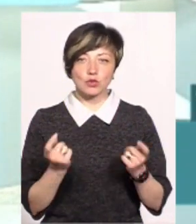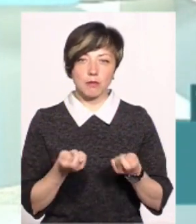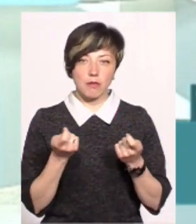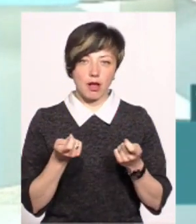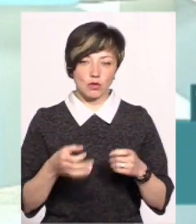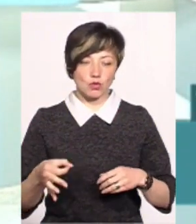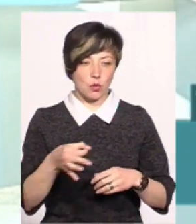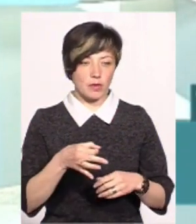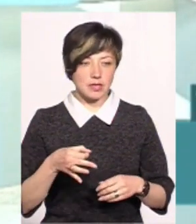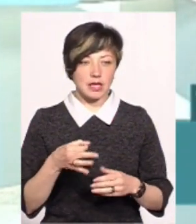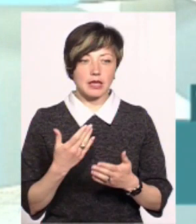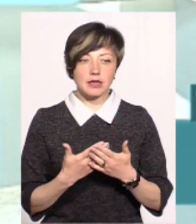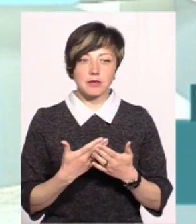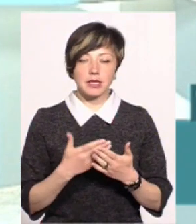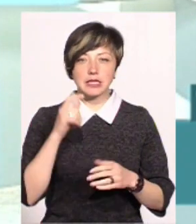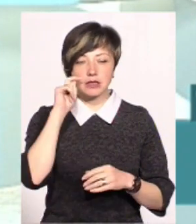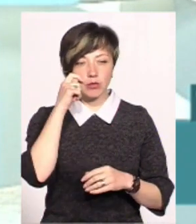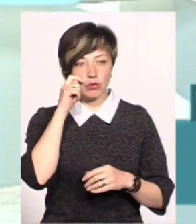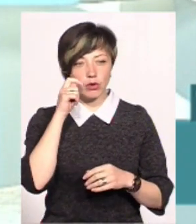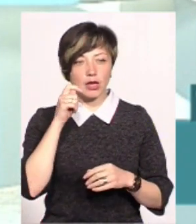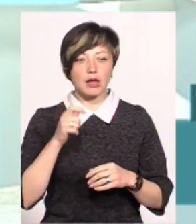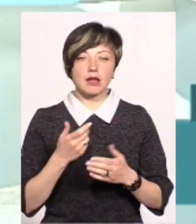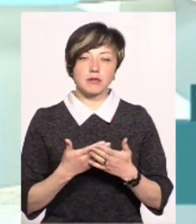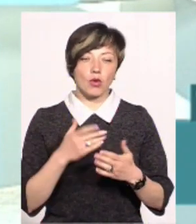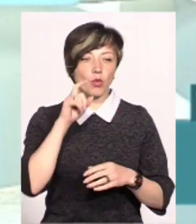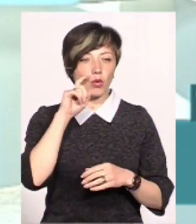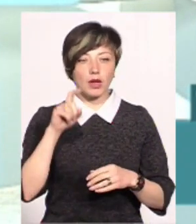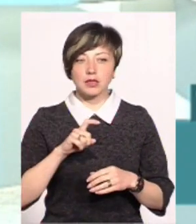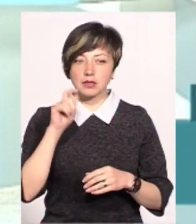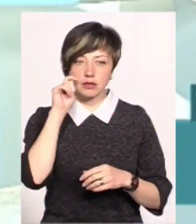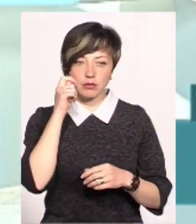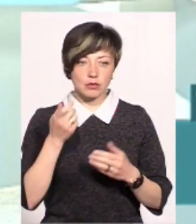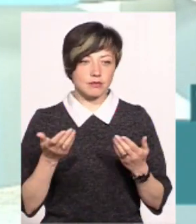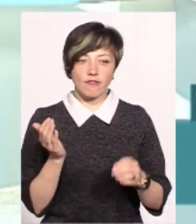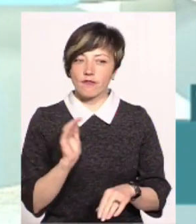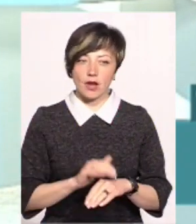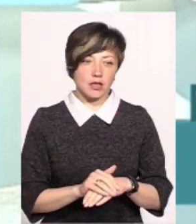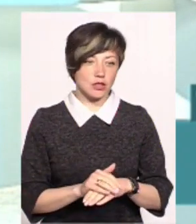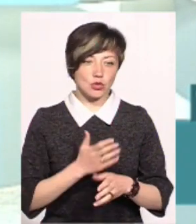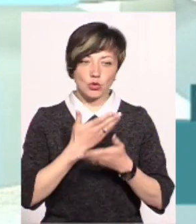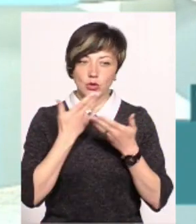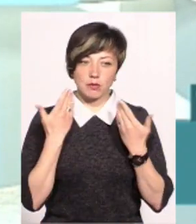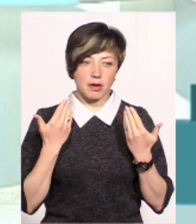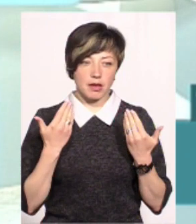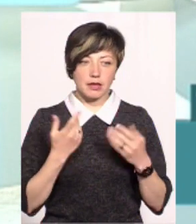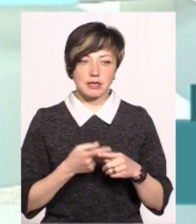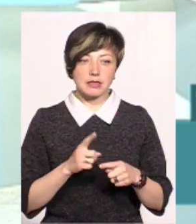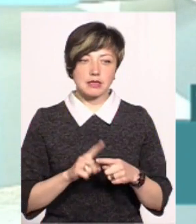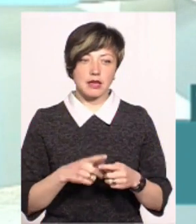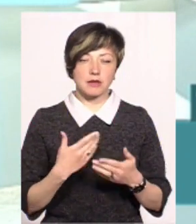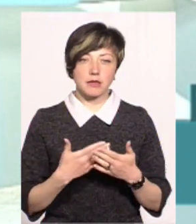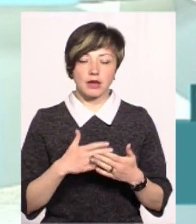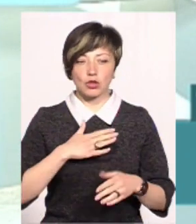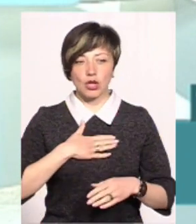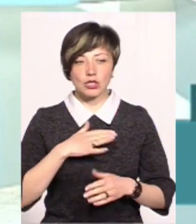дуже-дуже мало з області. Якщо взяти там цибуля, то цибулі української, ну, фактично немає. Ну, тобто, це якщо